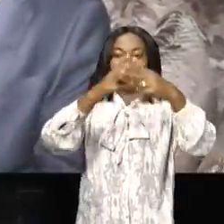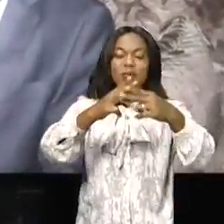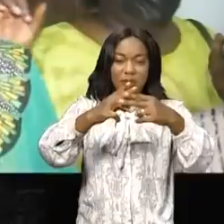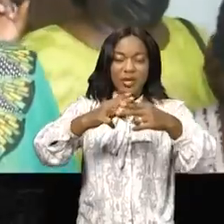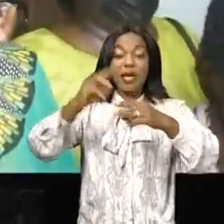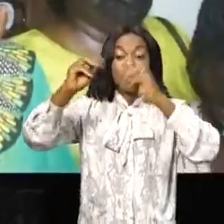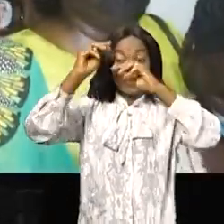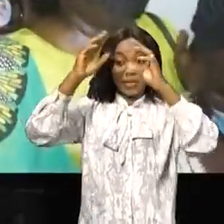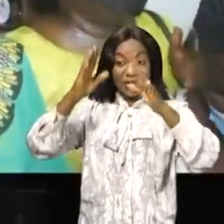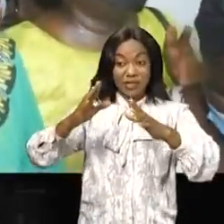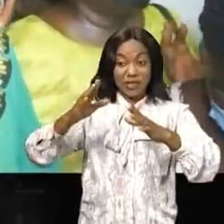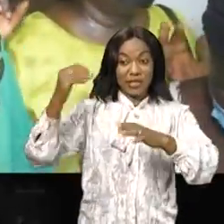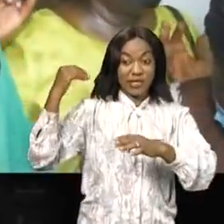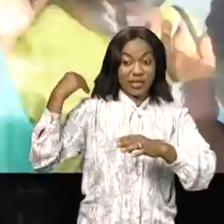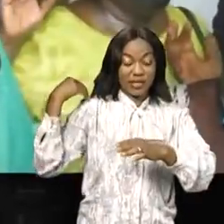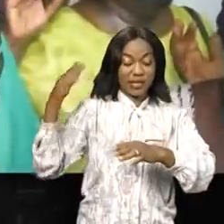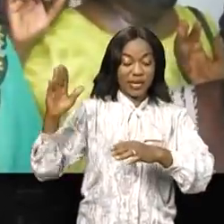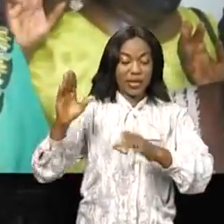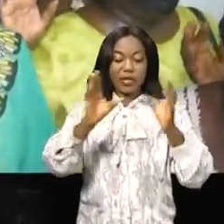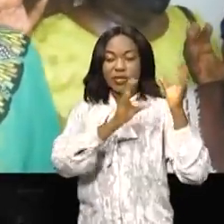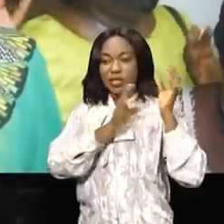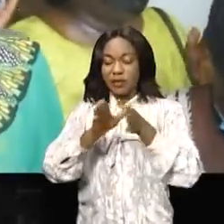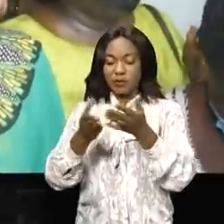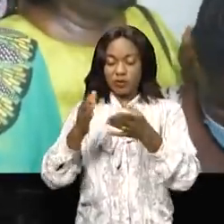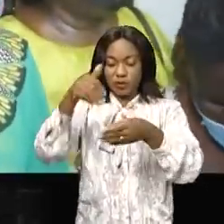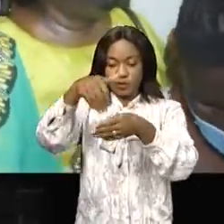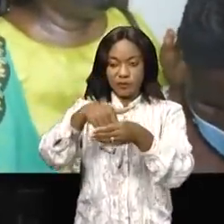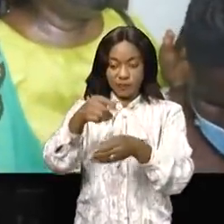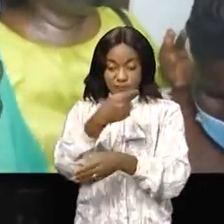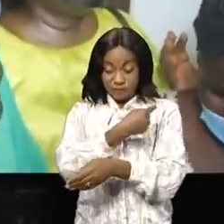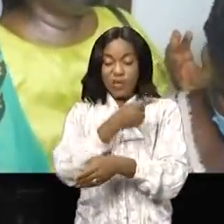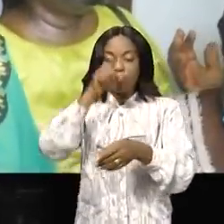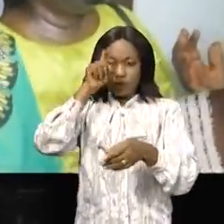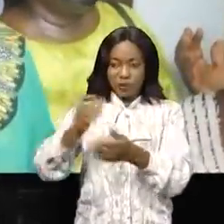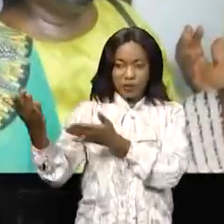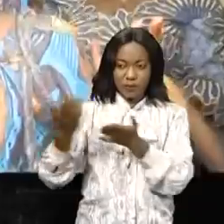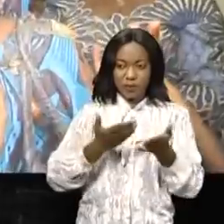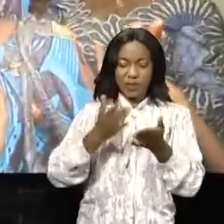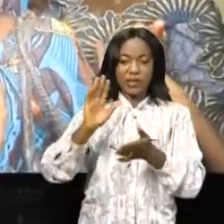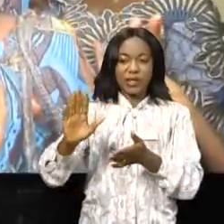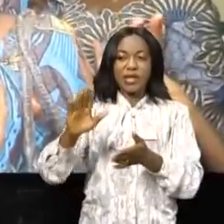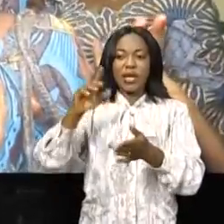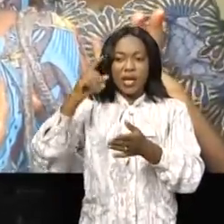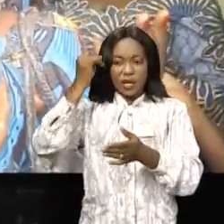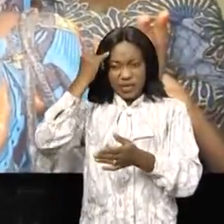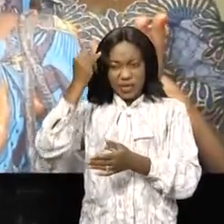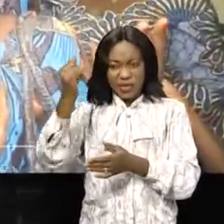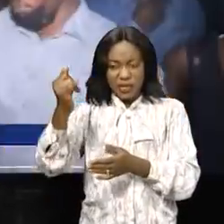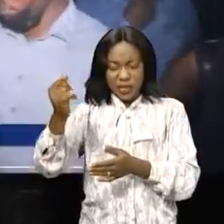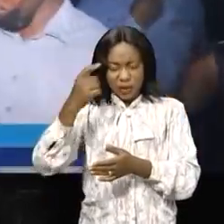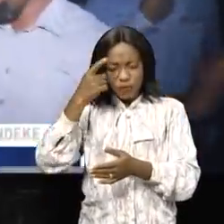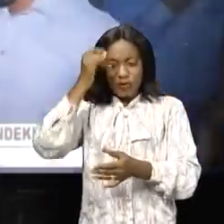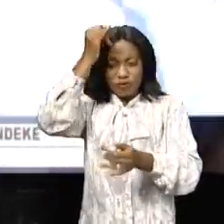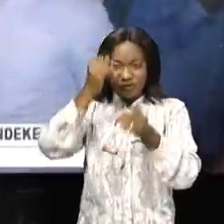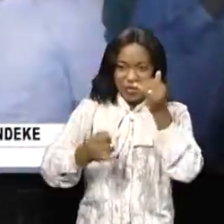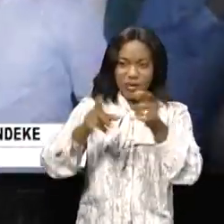'État en charge du portefeuille, Adèle Kayinda Maïna devra apporter sa touche particulière pour mener à